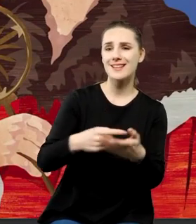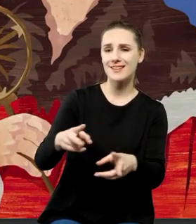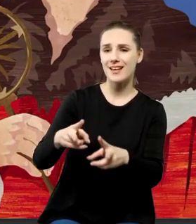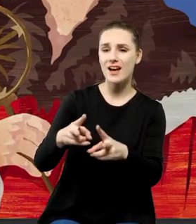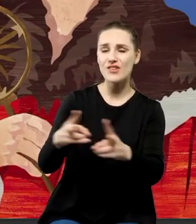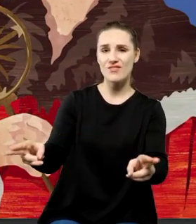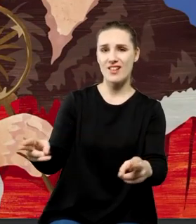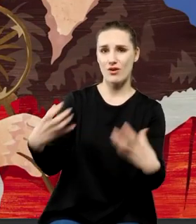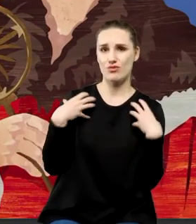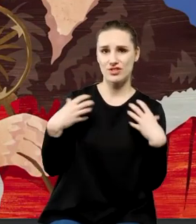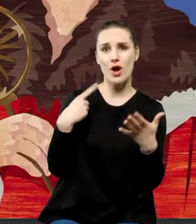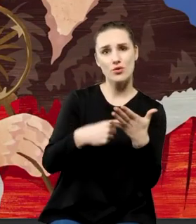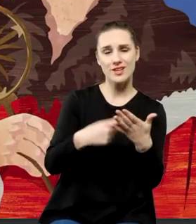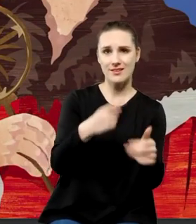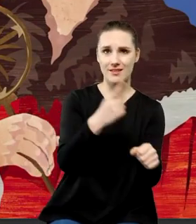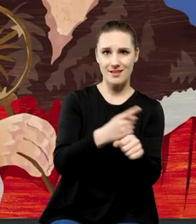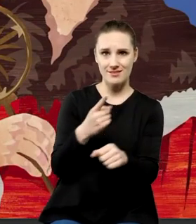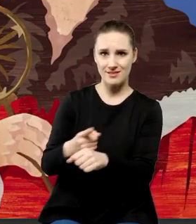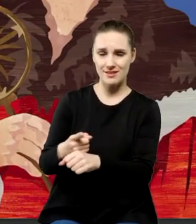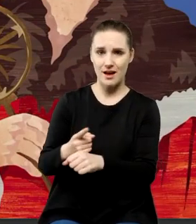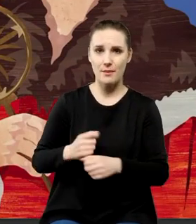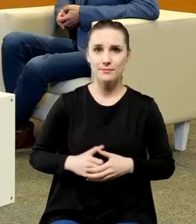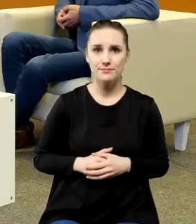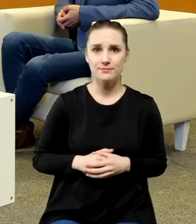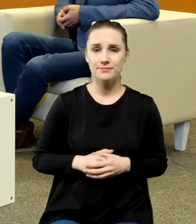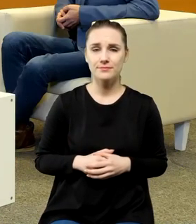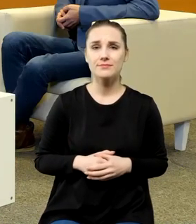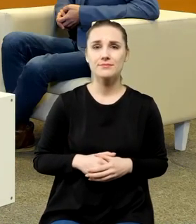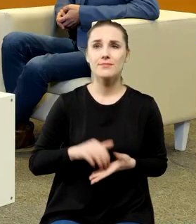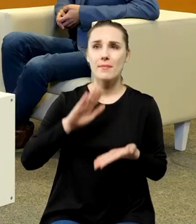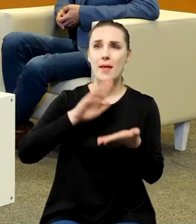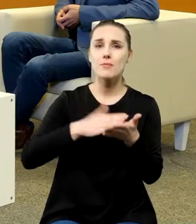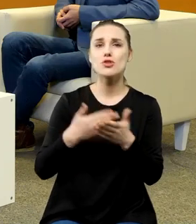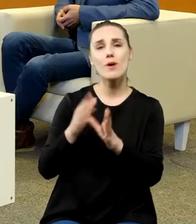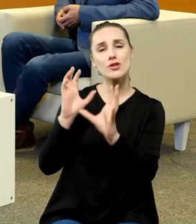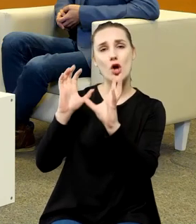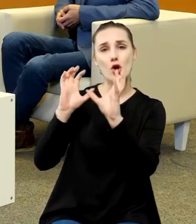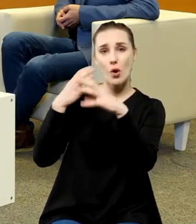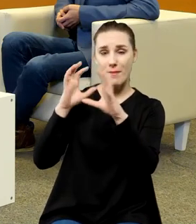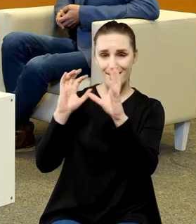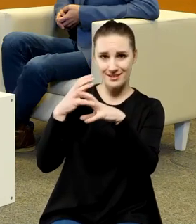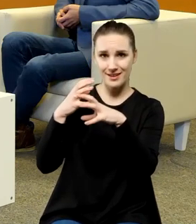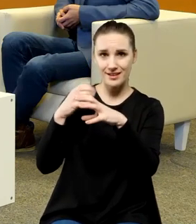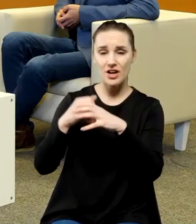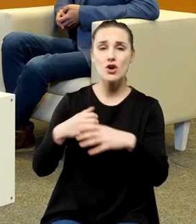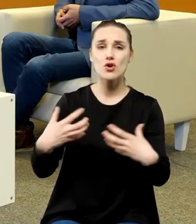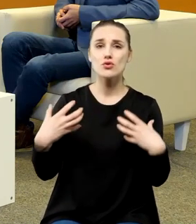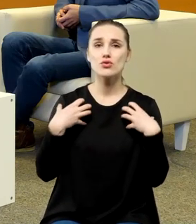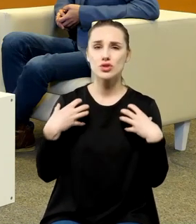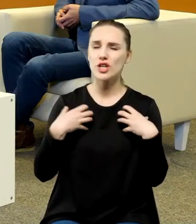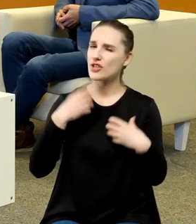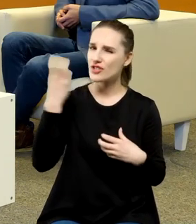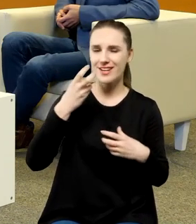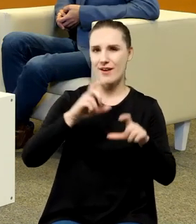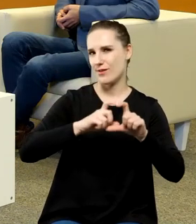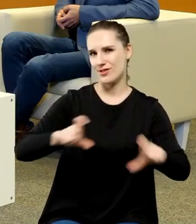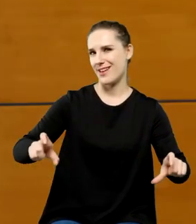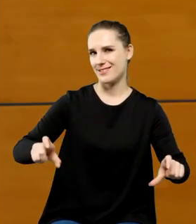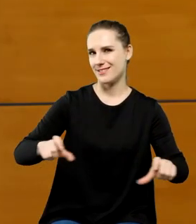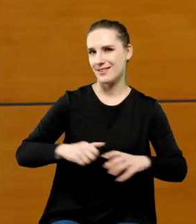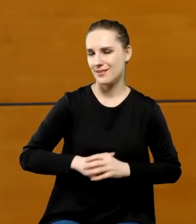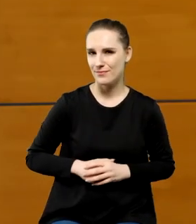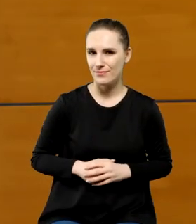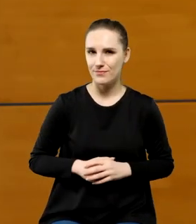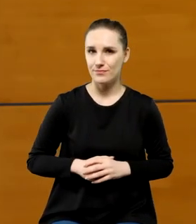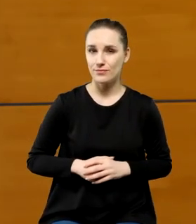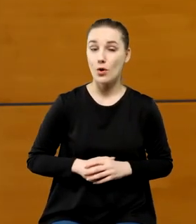podejmowania decyzji ale Kopernik żyje w ciekawych czasach od